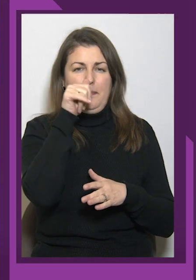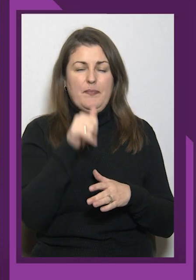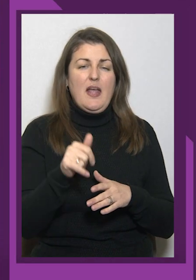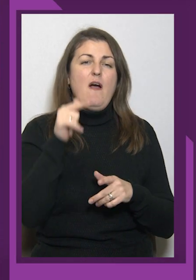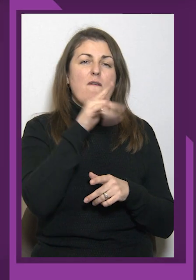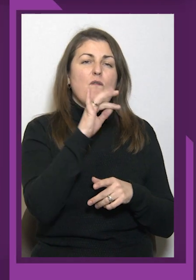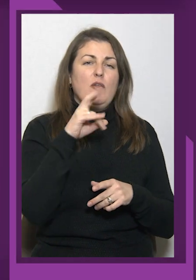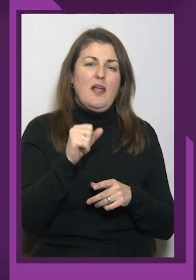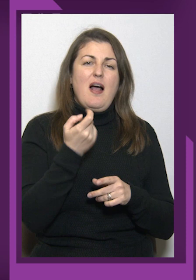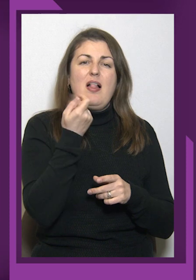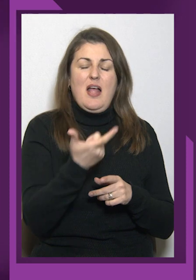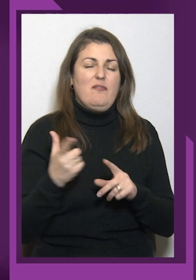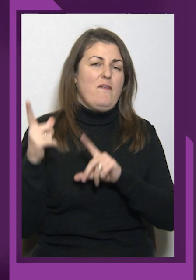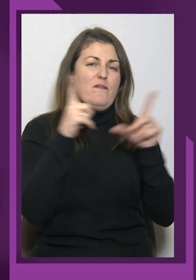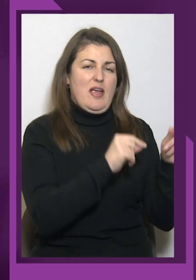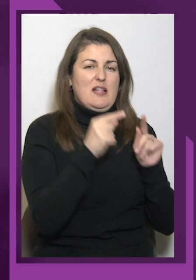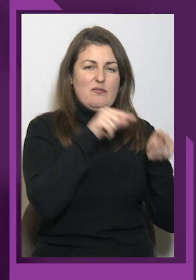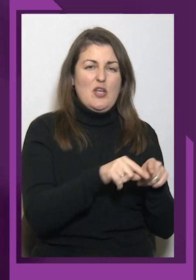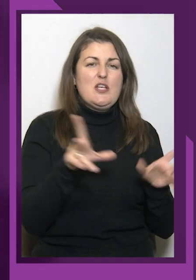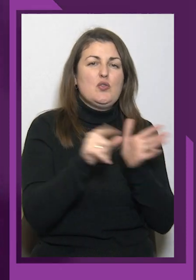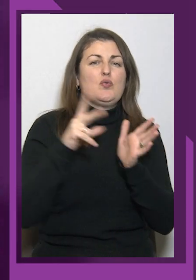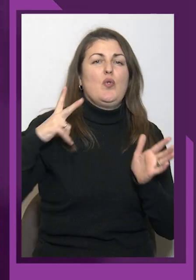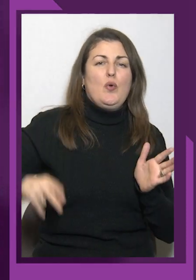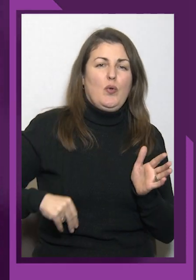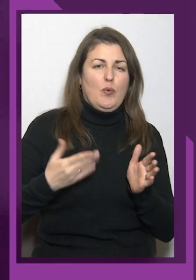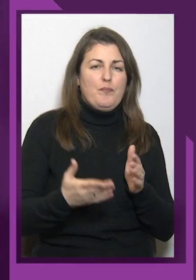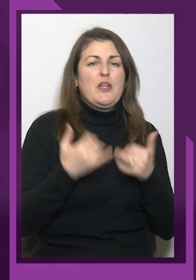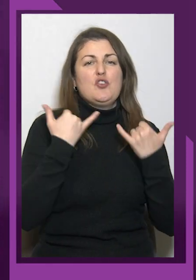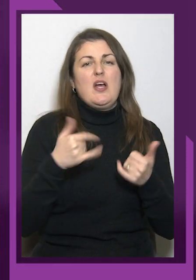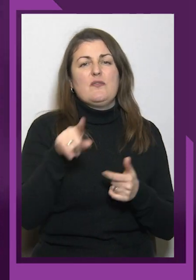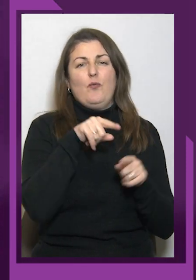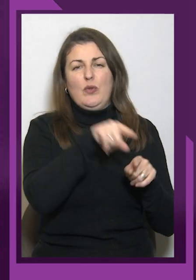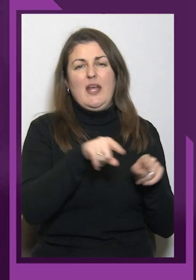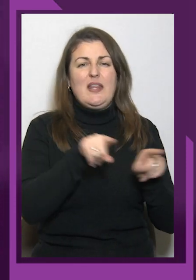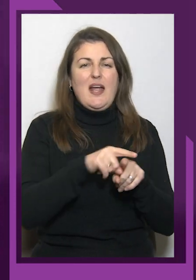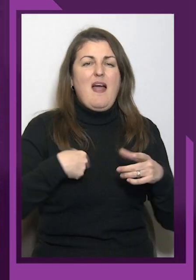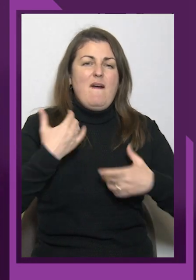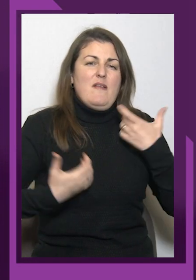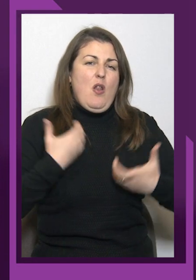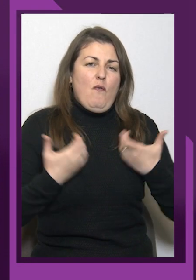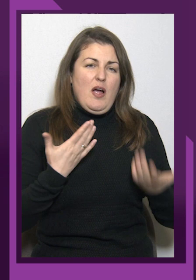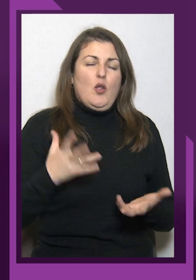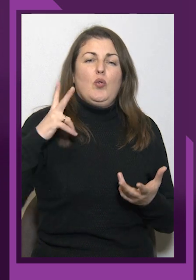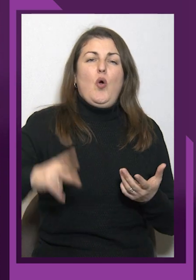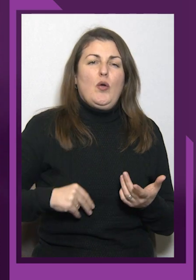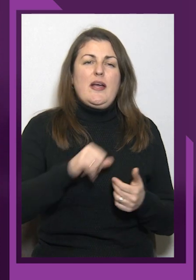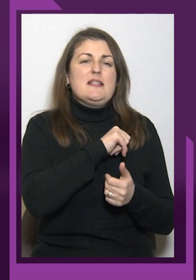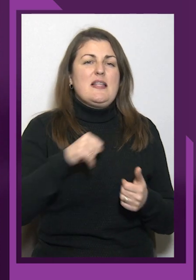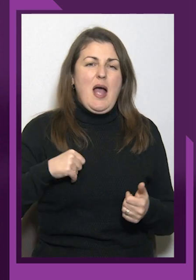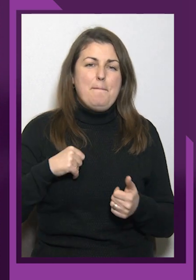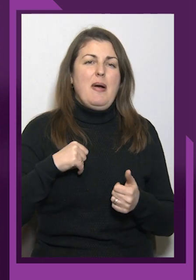ледве виїхала від тіля з донькою. Зараз в неї таке хвилювання. Донька сама